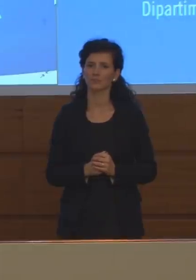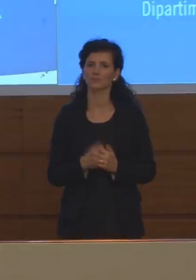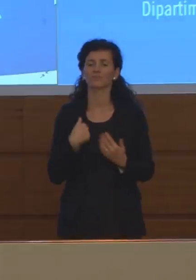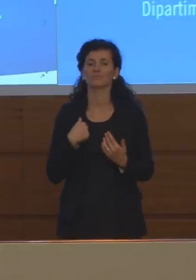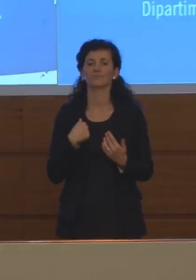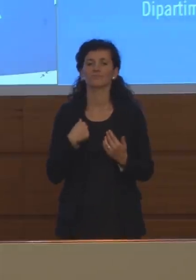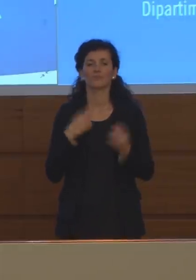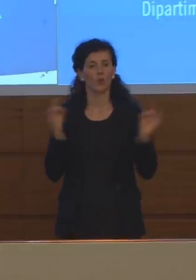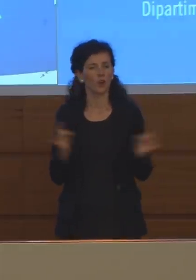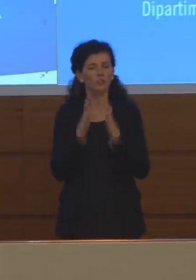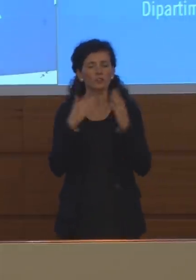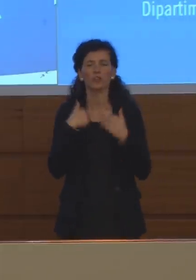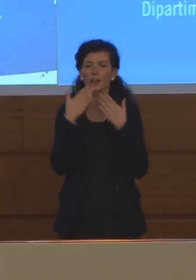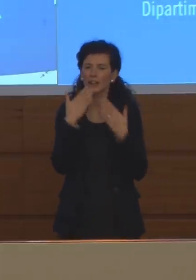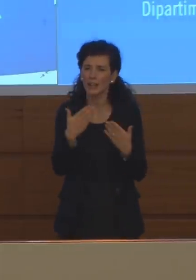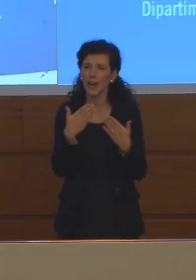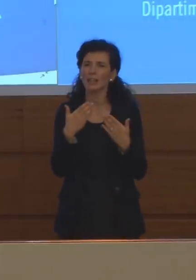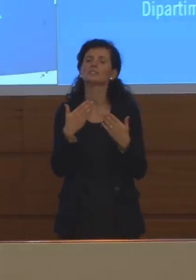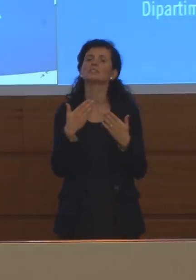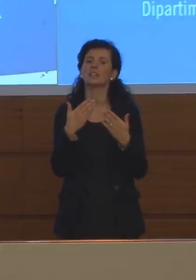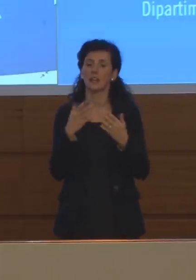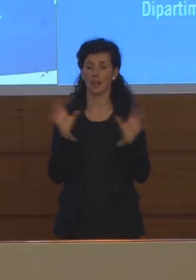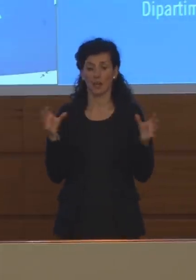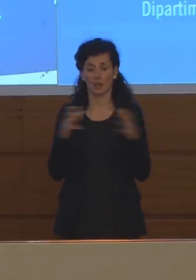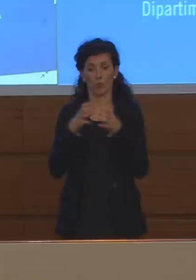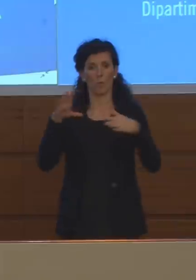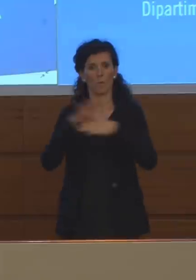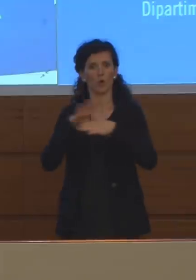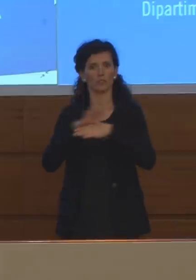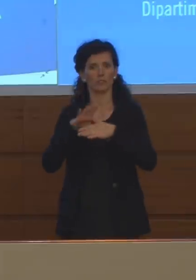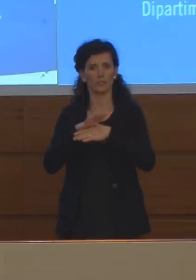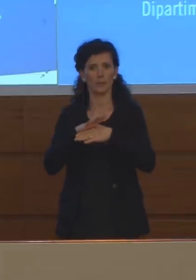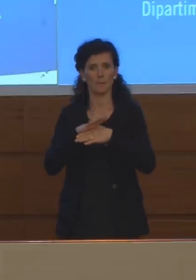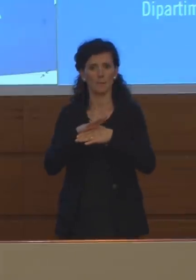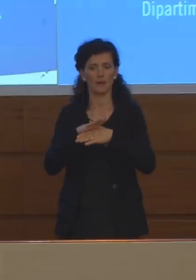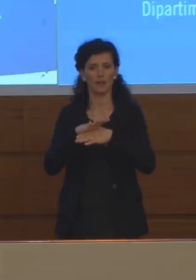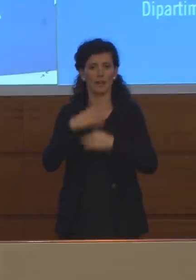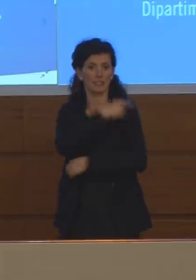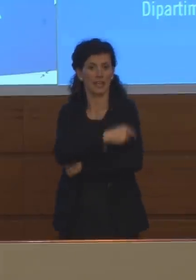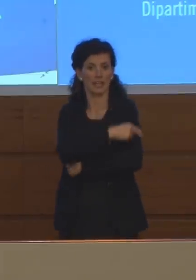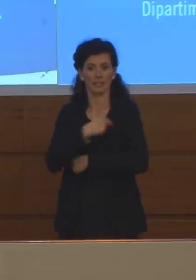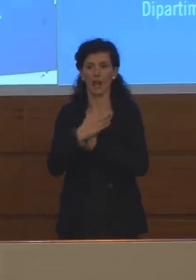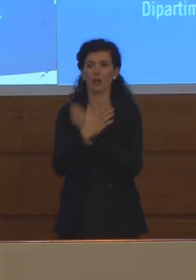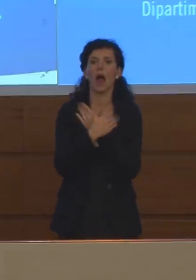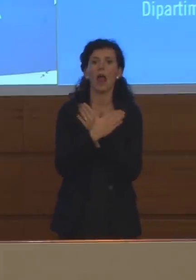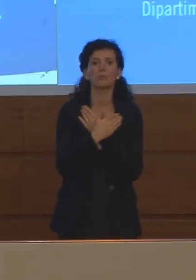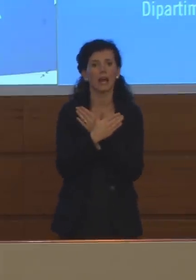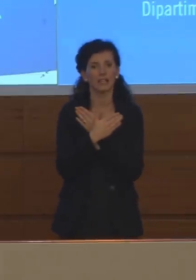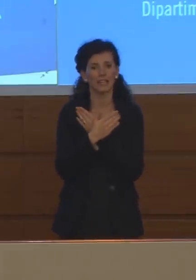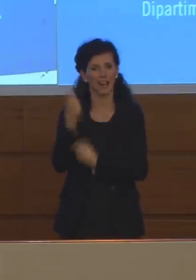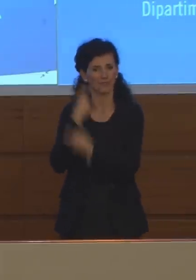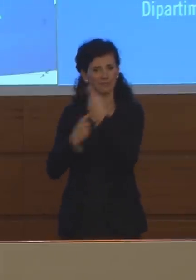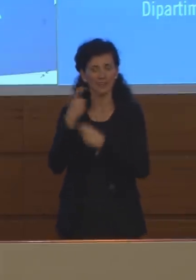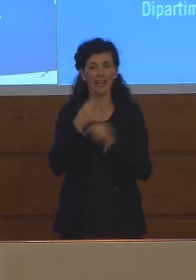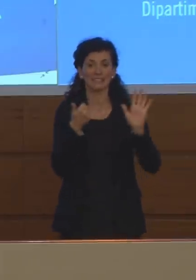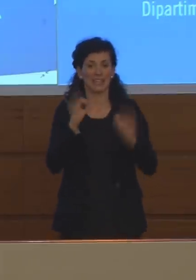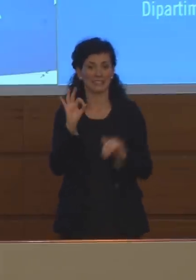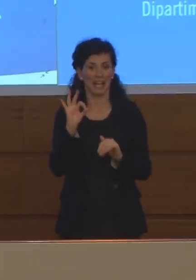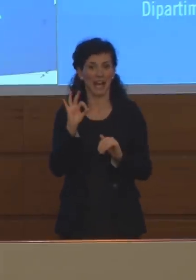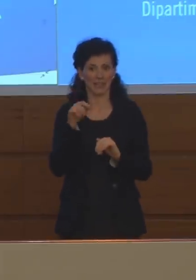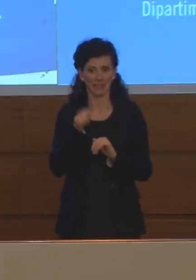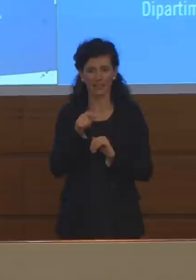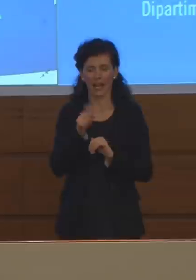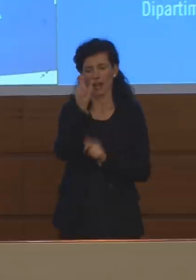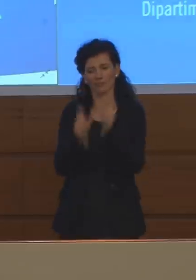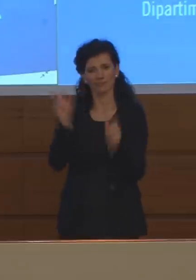ringraziare un team sanitario che arriva dall'Albania. sono 60 sanitari che sono